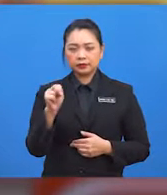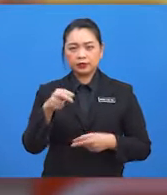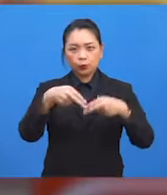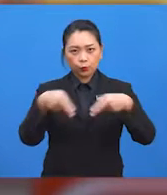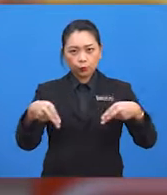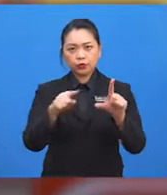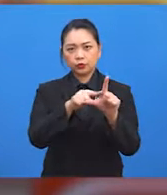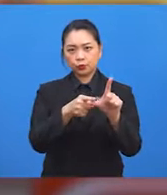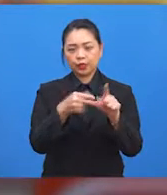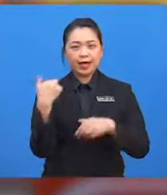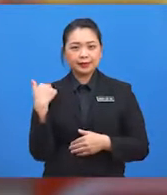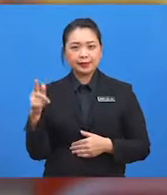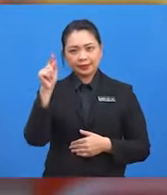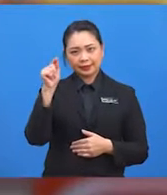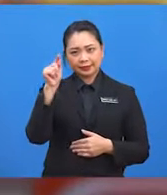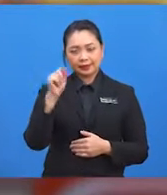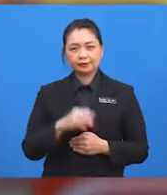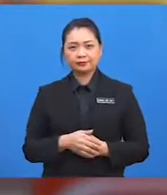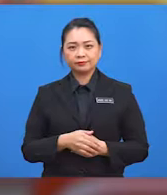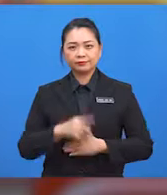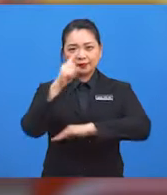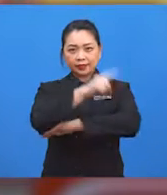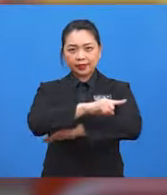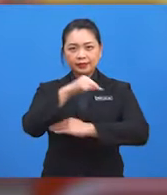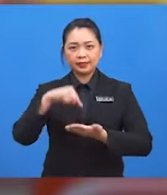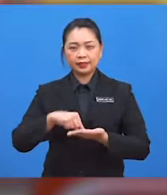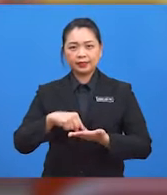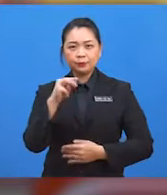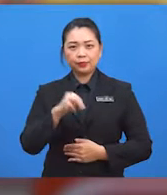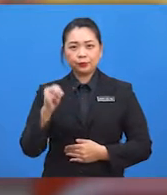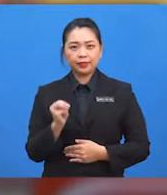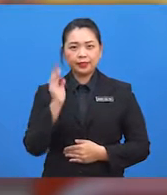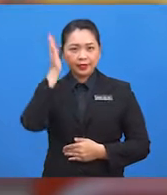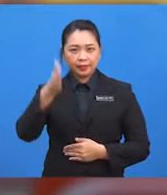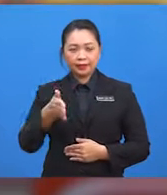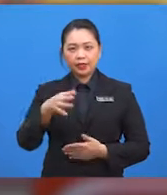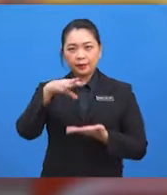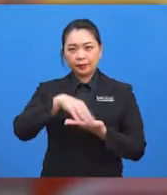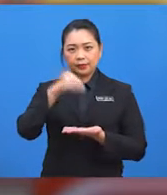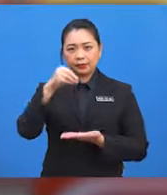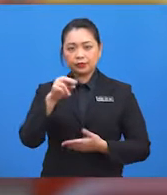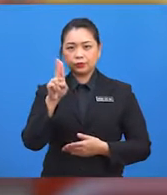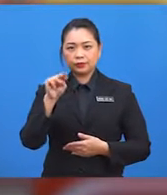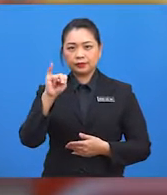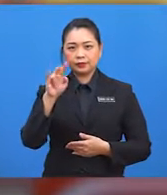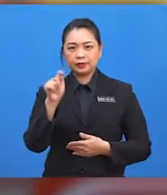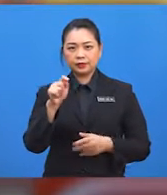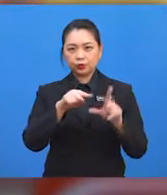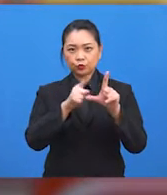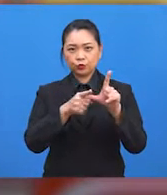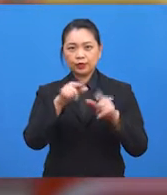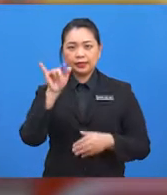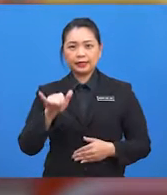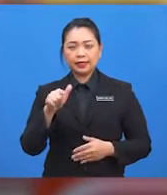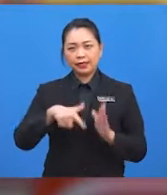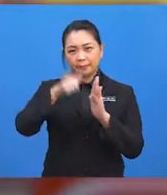ialah darjah. Hari ini, murid-murid akan mempelajari unit ukuran sudut yang